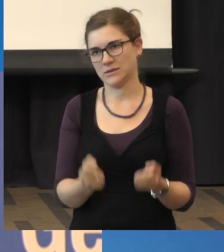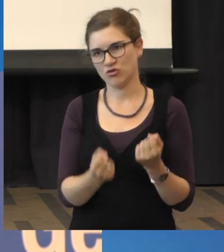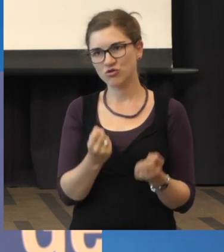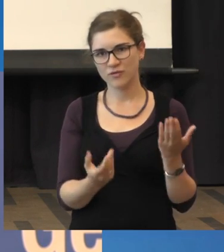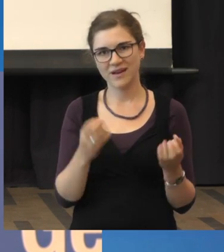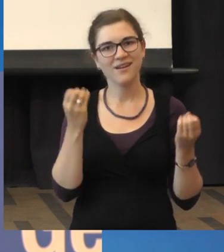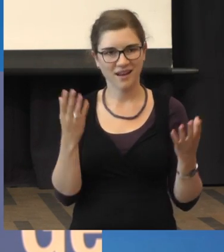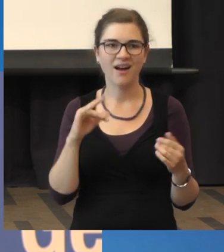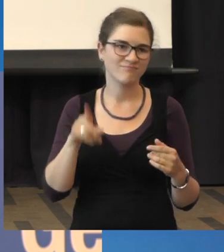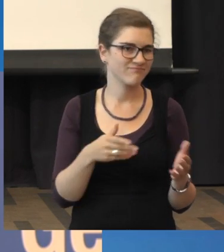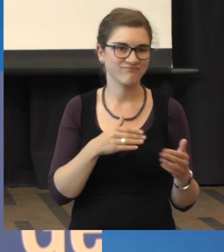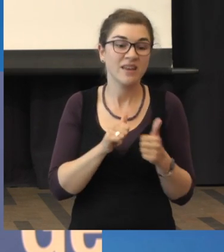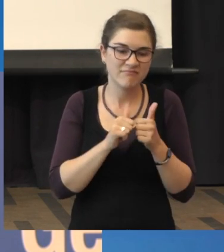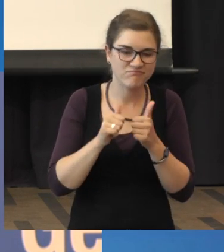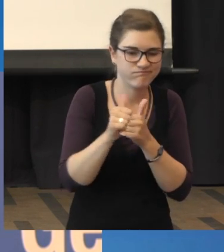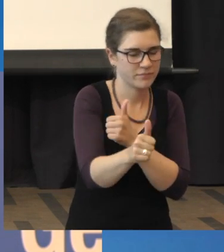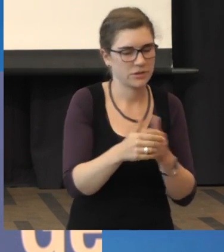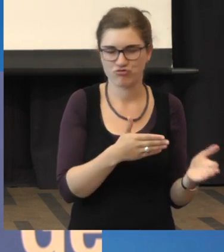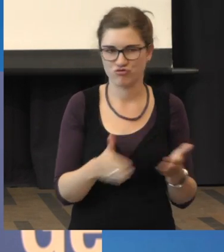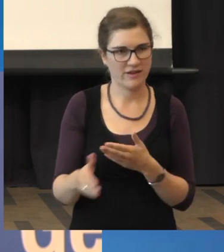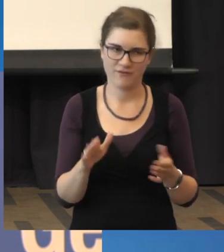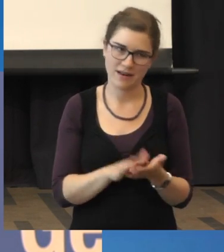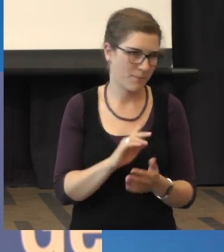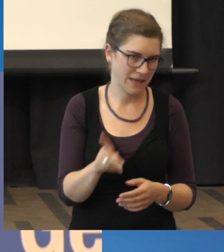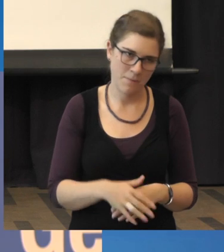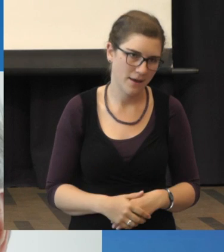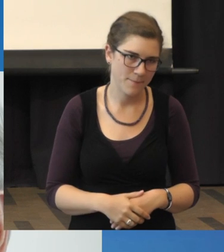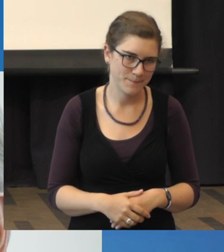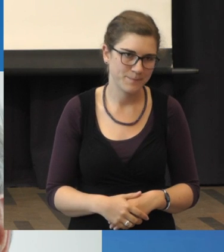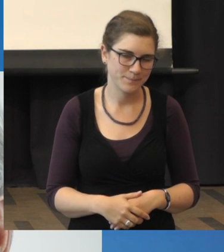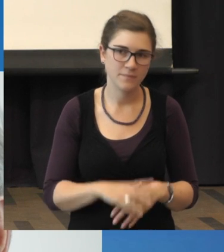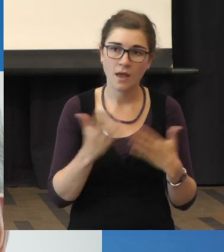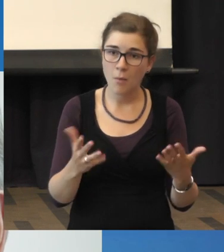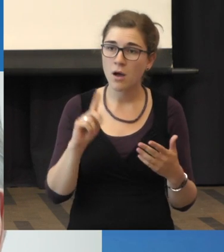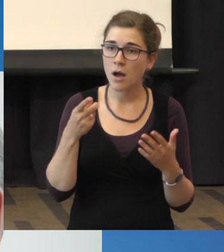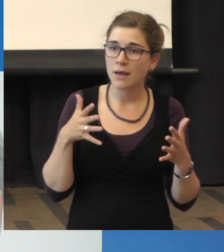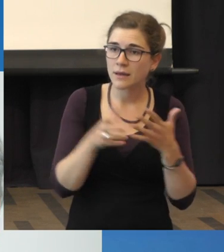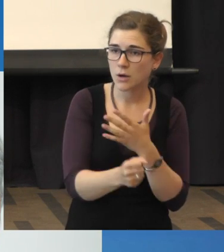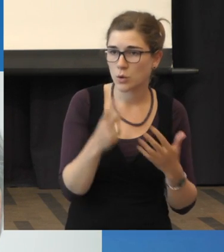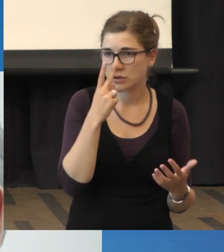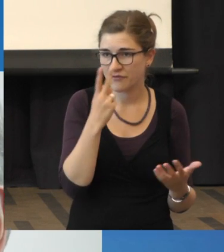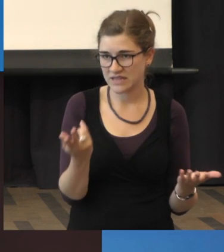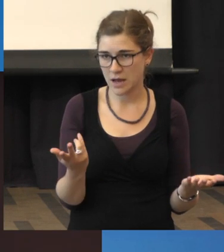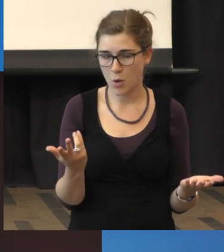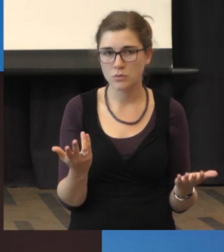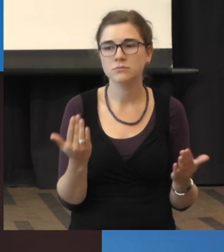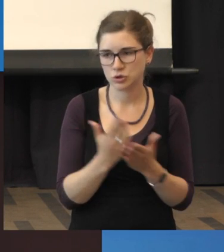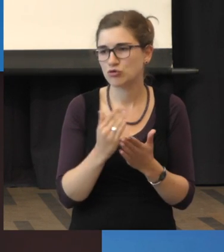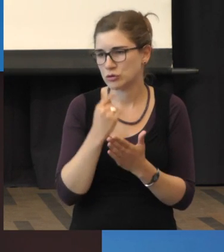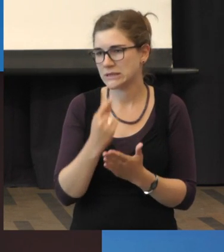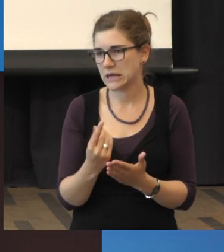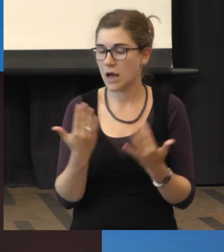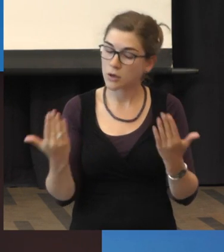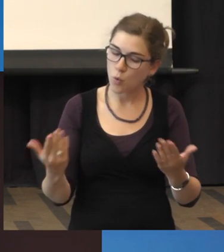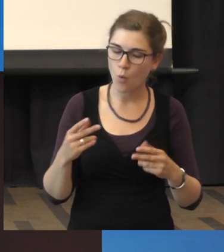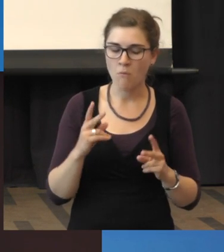Das funktioniert eben im fortgeschrittenen Alter nicht mehr. So, wie diagnostizieren wir das? Also das hatte ich Ihnen schon gesagt. Wir nehmen,